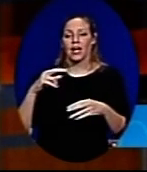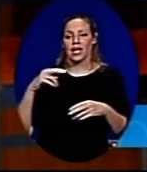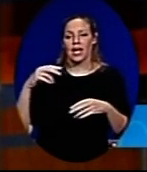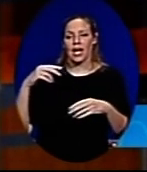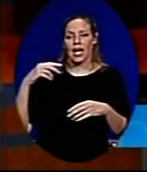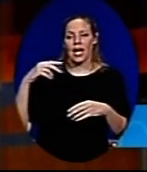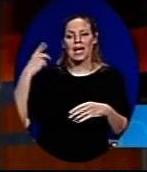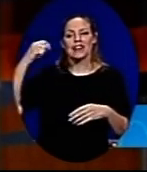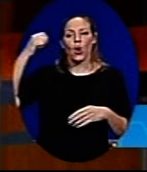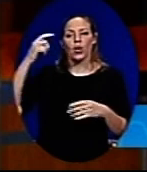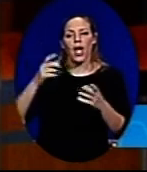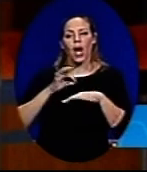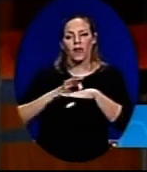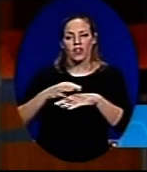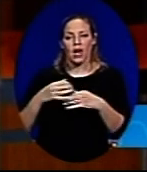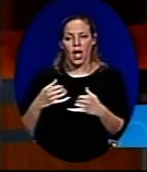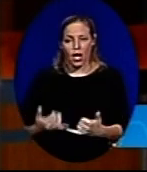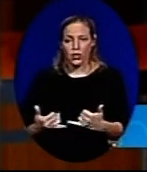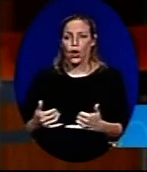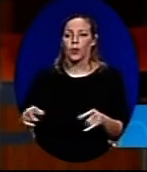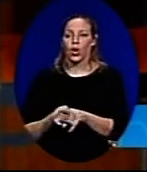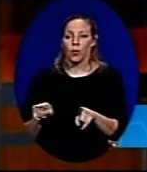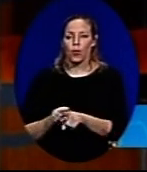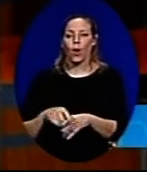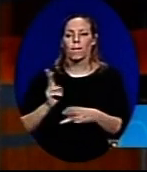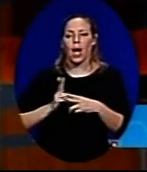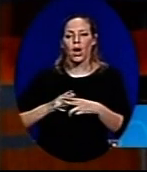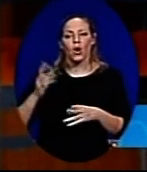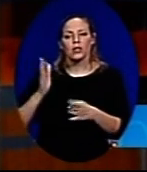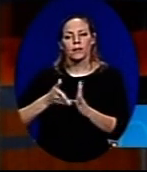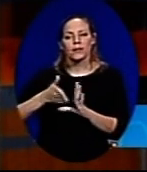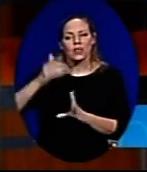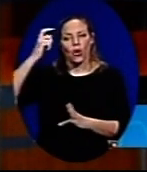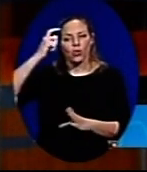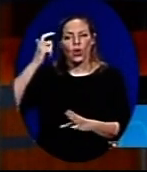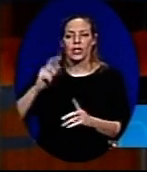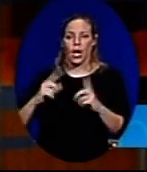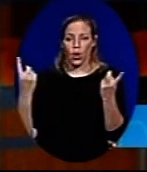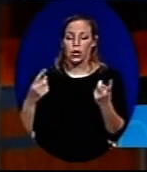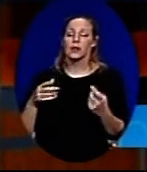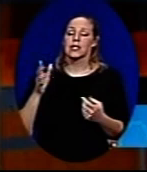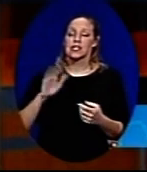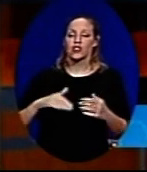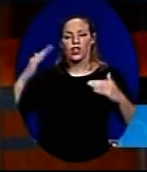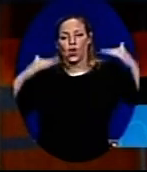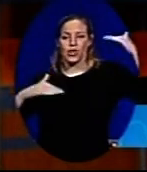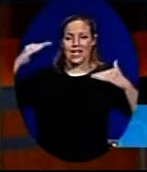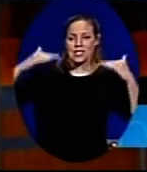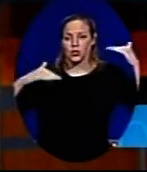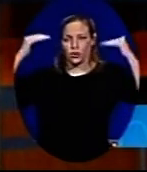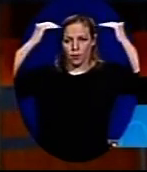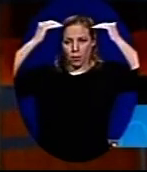היום היא כמו התיאוריה במחלות נוירופסיכיאטריות אחרות, וזה שיש חוסר איזון בין הנוירותנזמיטורים במוח. מה זה